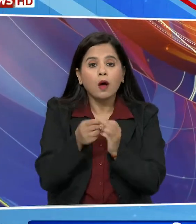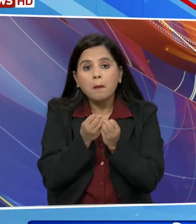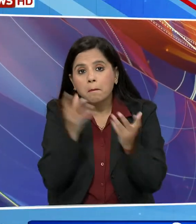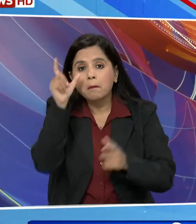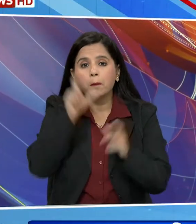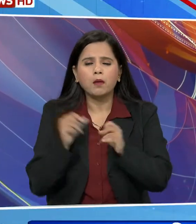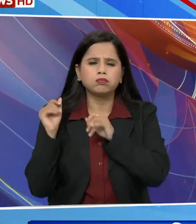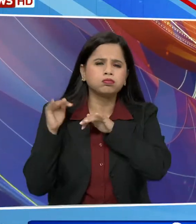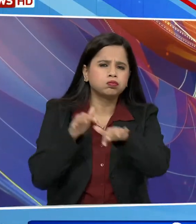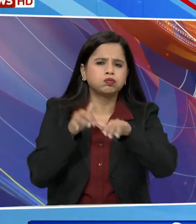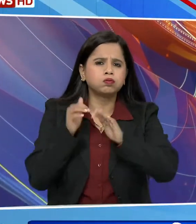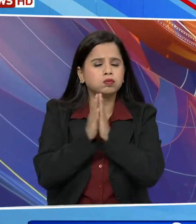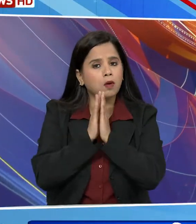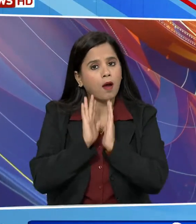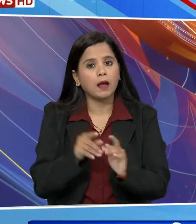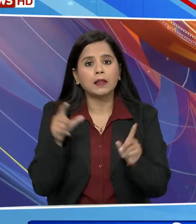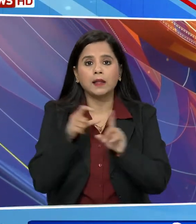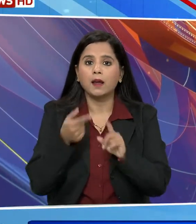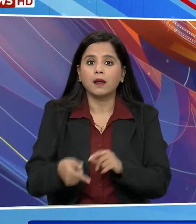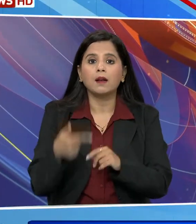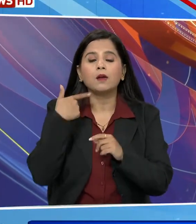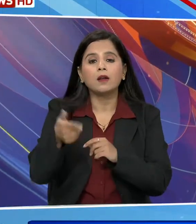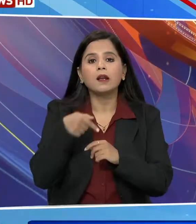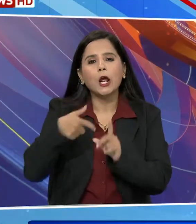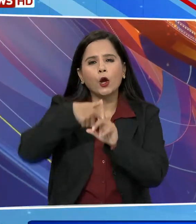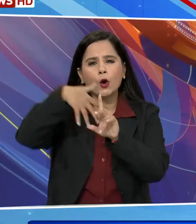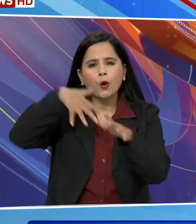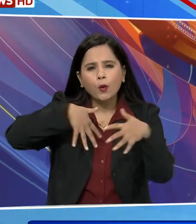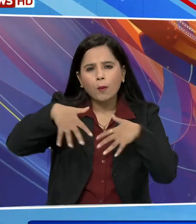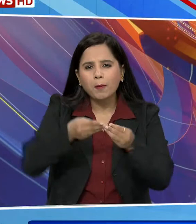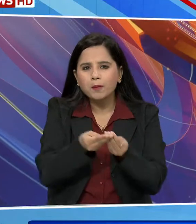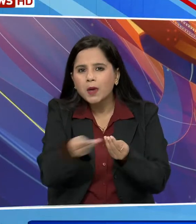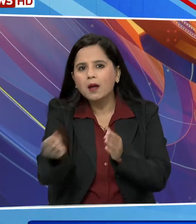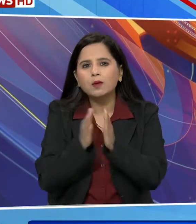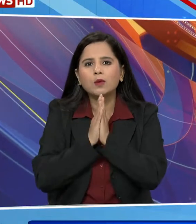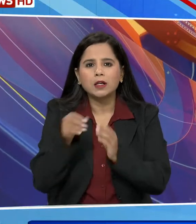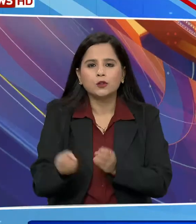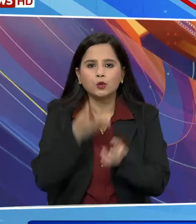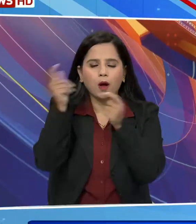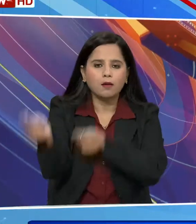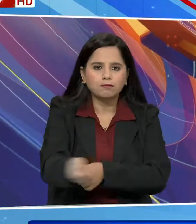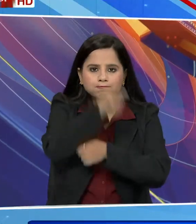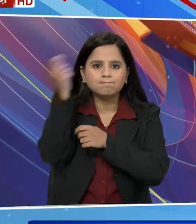श्रधारू दर्शन के लिए पहुंचें दिल्ली के जन्ने वालां मंदिर में आच्छुआ आती